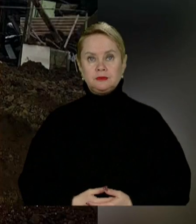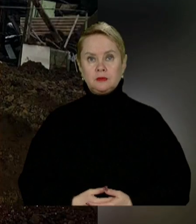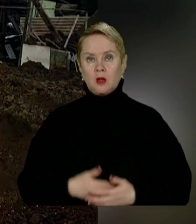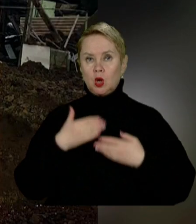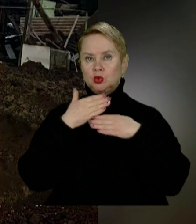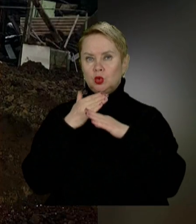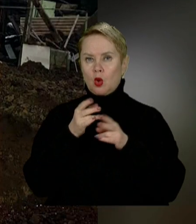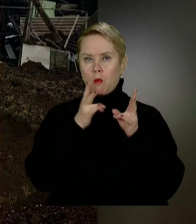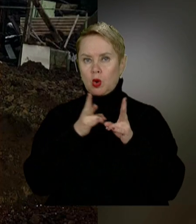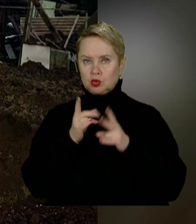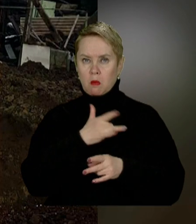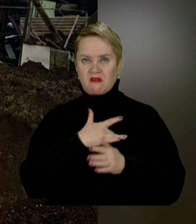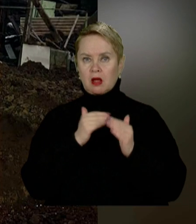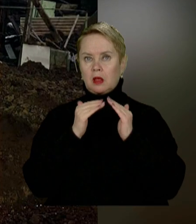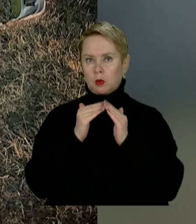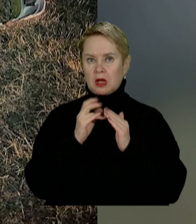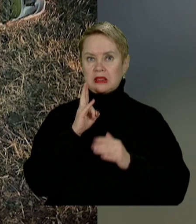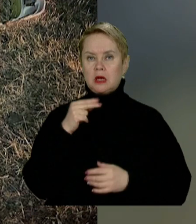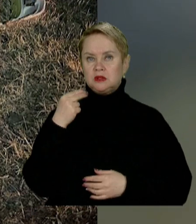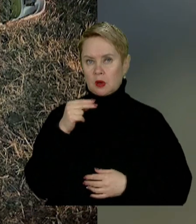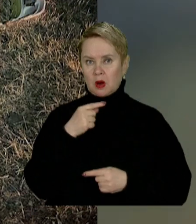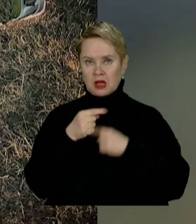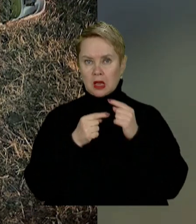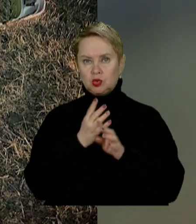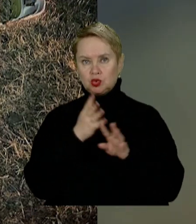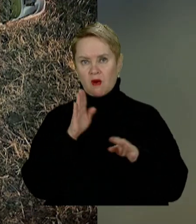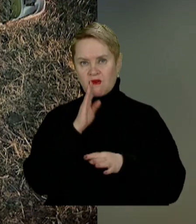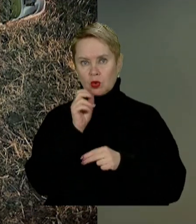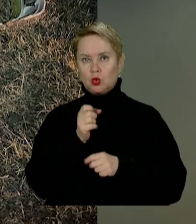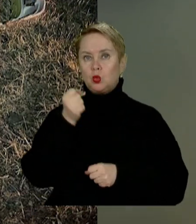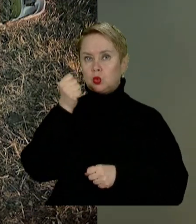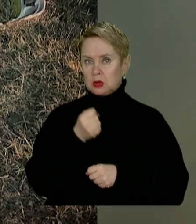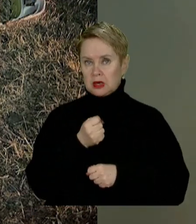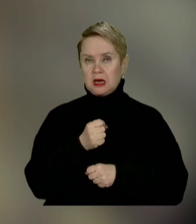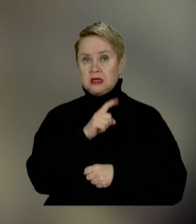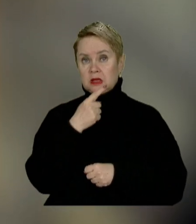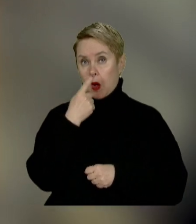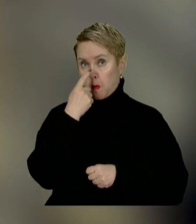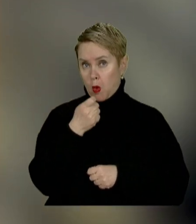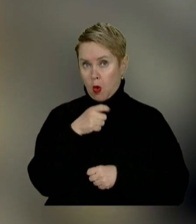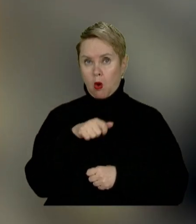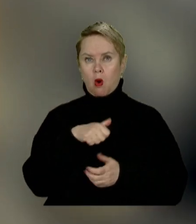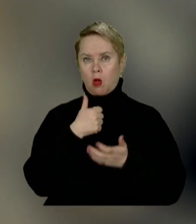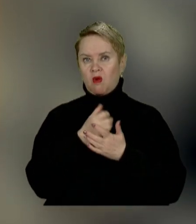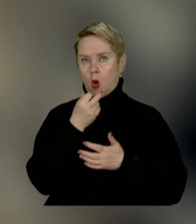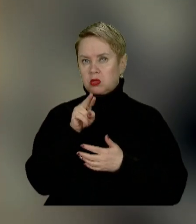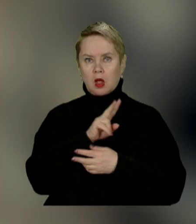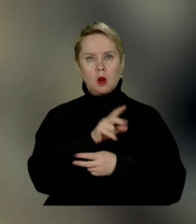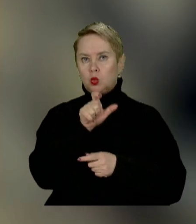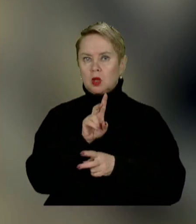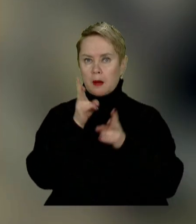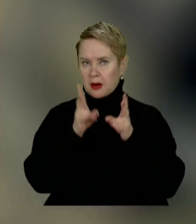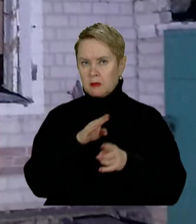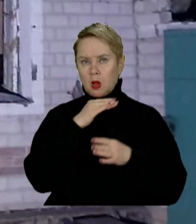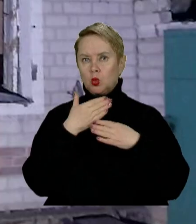Зруйновані та пошкоджені приватні будинки на Запоріжжі наслідки чергового ворожого удару. За повідомленням голови ОВА, люди не постраждали.